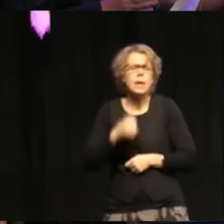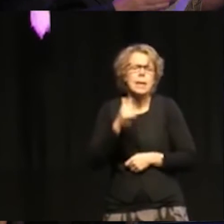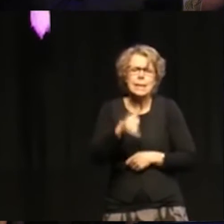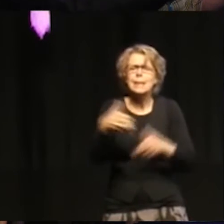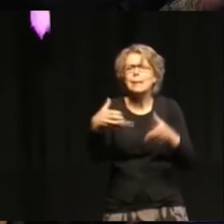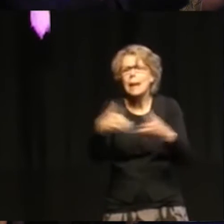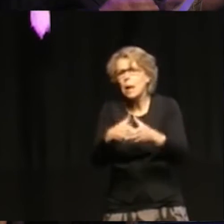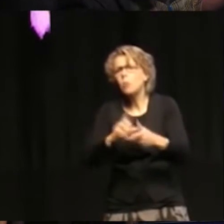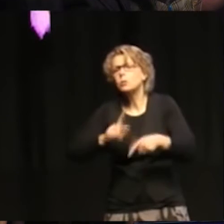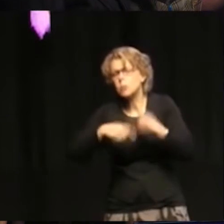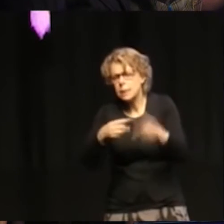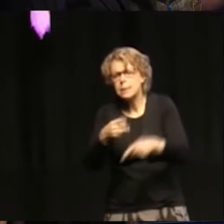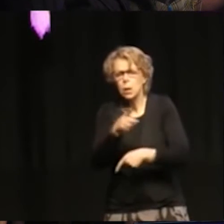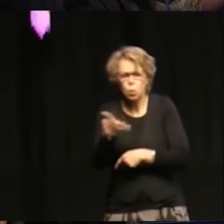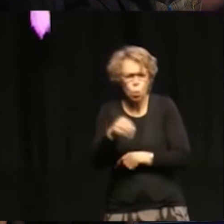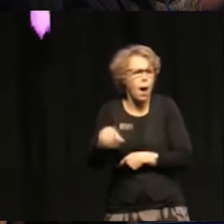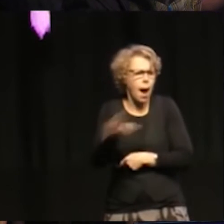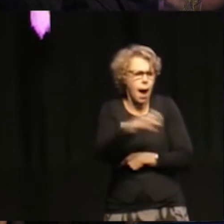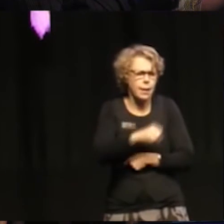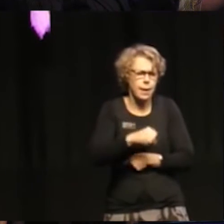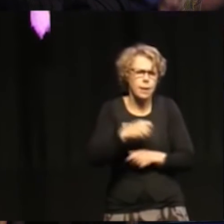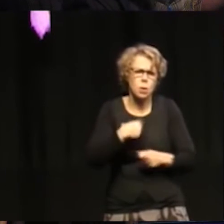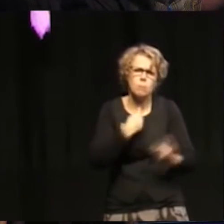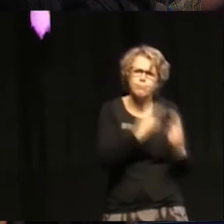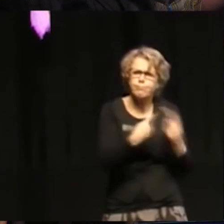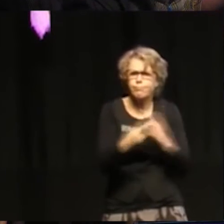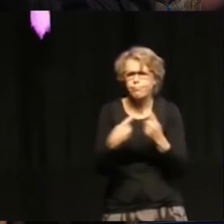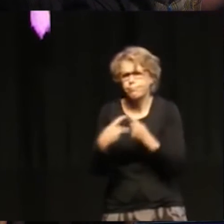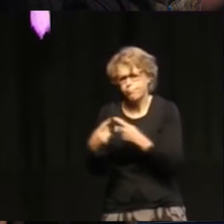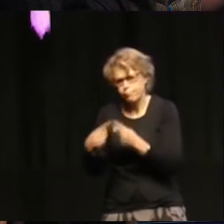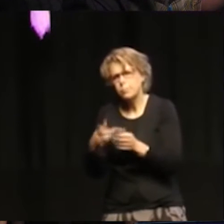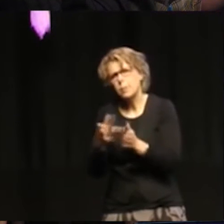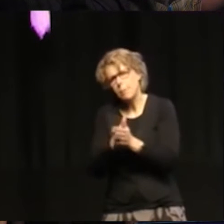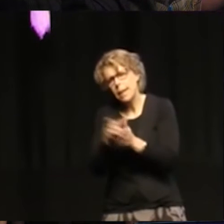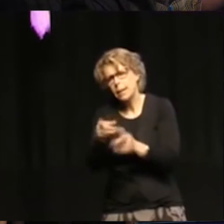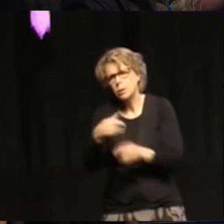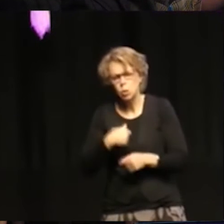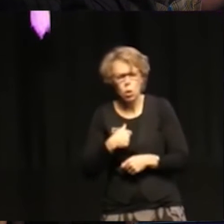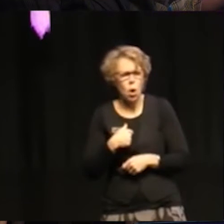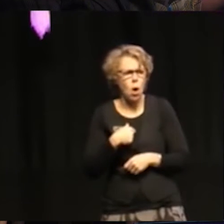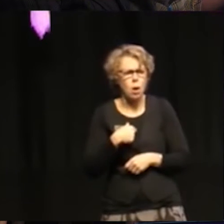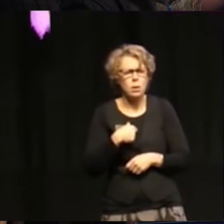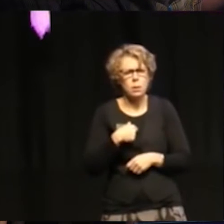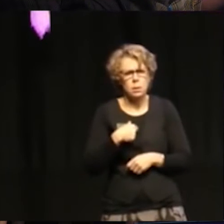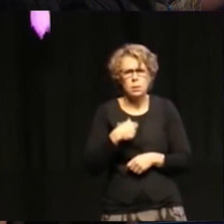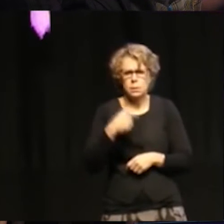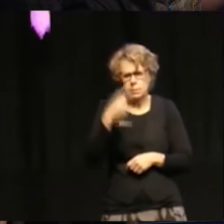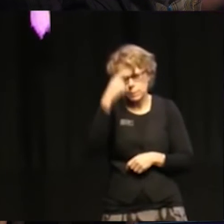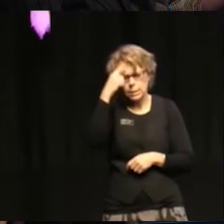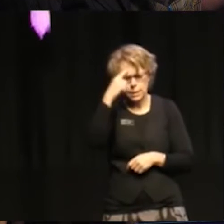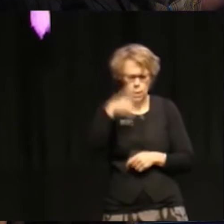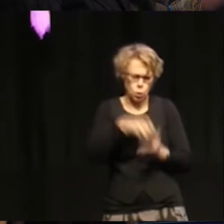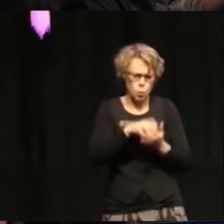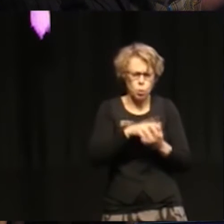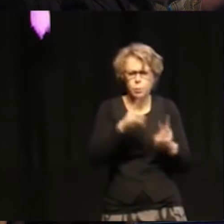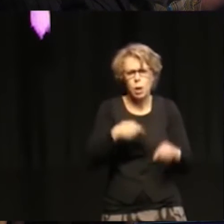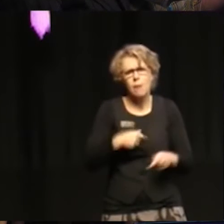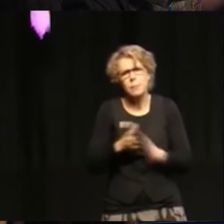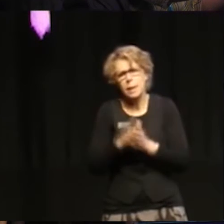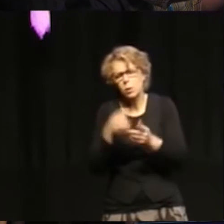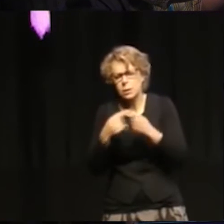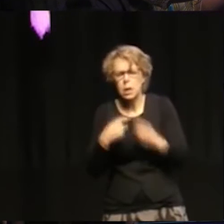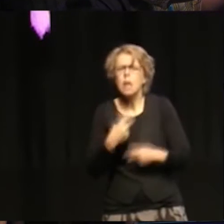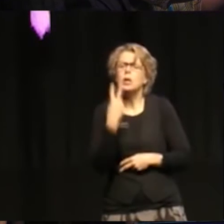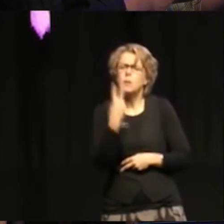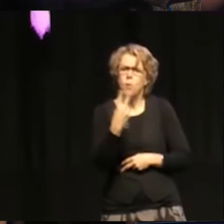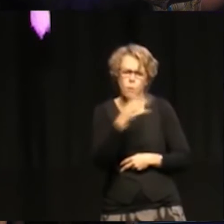ingår att man samtalar med alla. jag utgår från att även kommunen har varit med och diskuterat och de två frågorna som jag